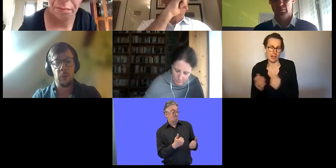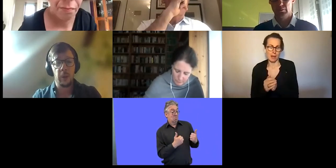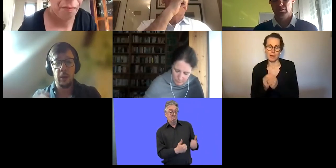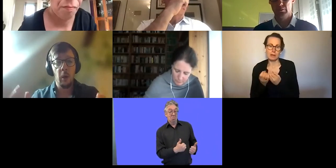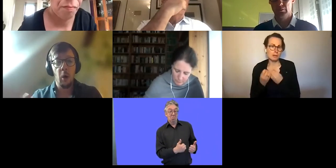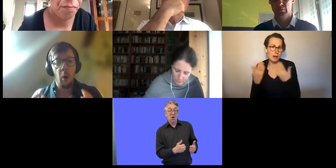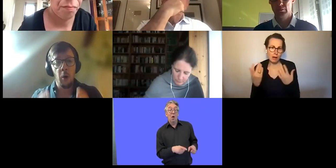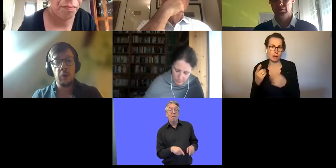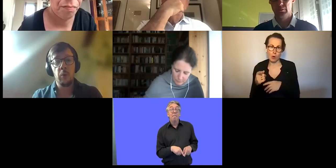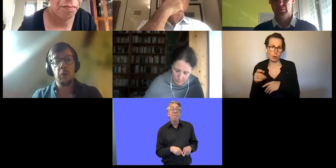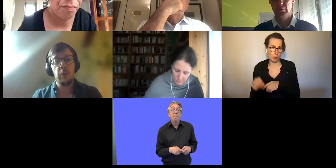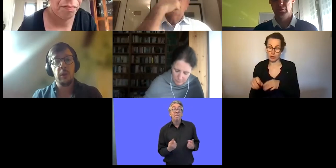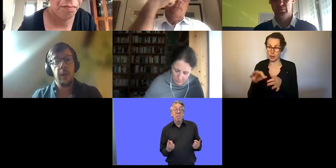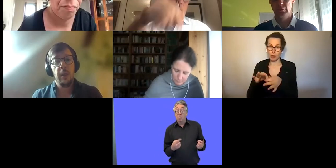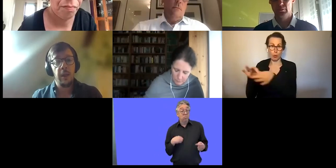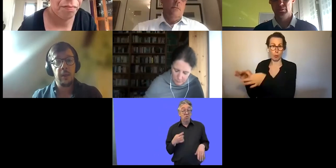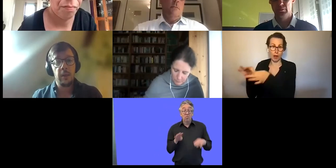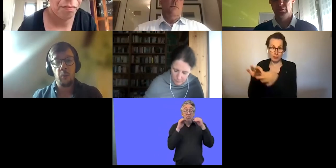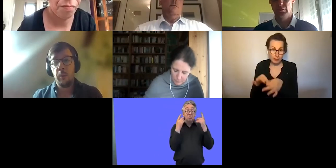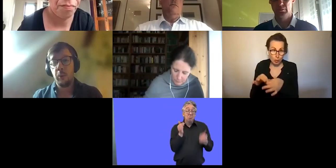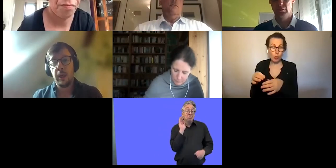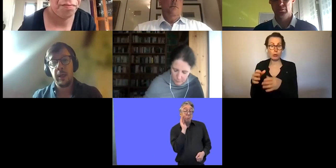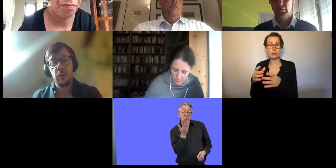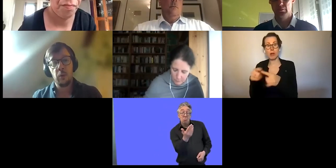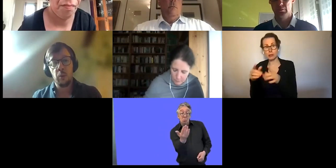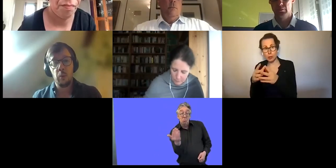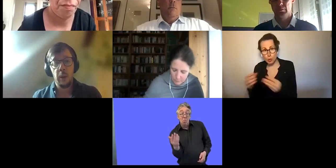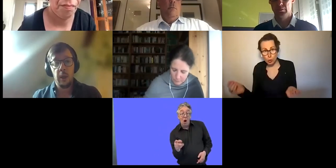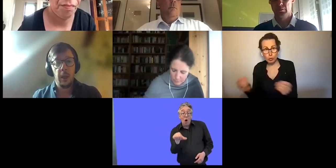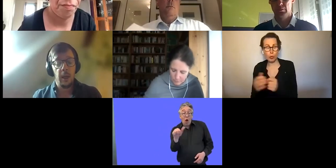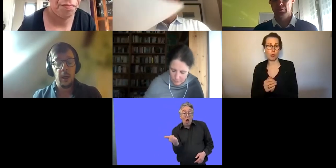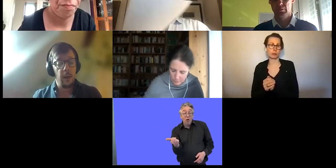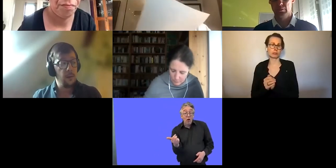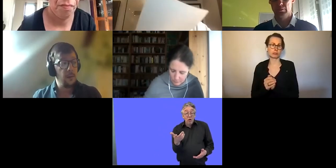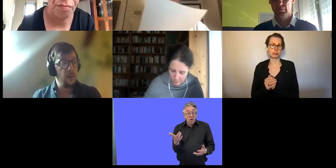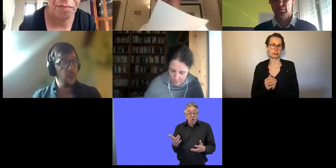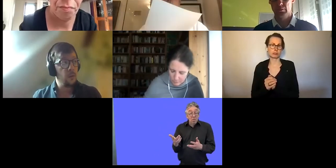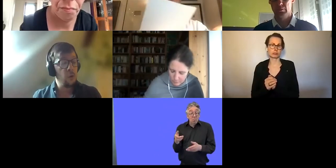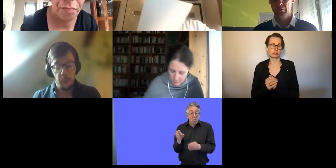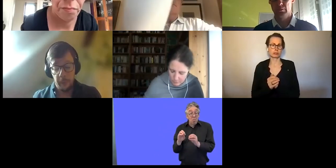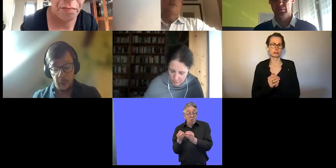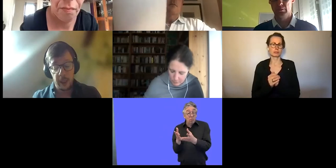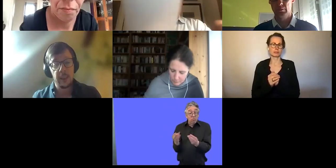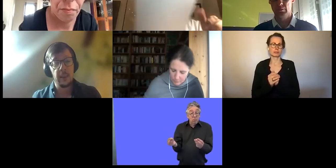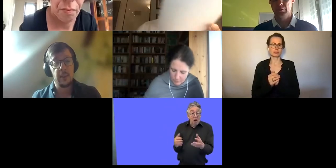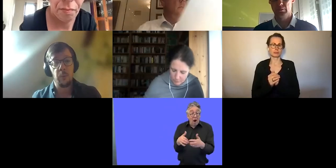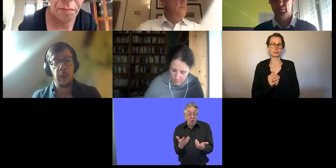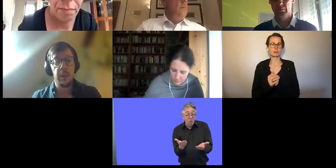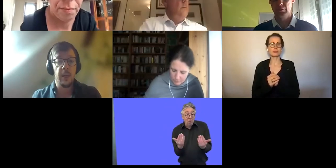Aber wir sind natürlich offen. Wir sind offen für Zusammenarbeiten, offen für alle Lösungen, die dazu führen,